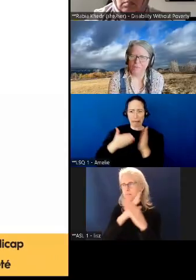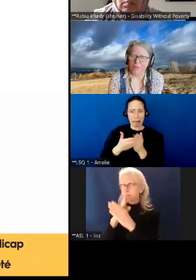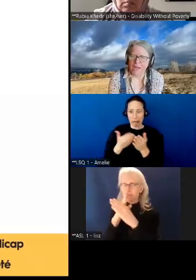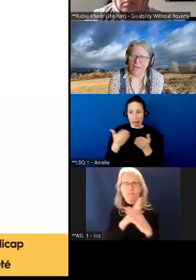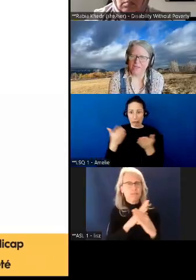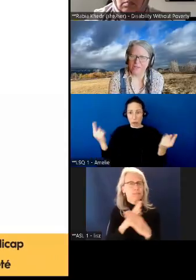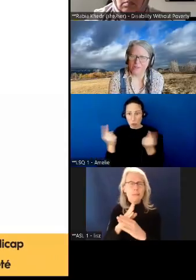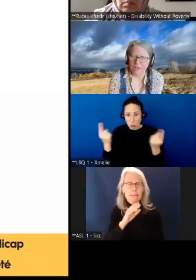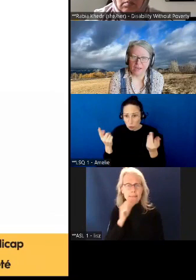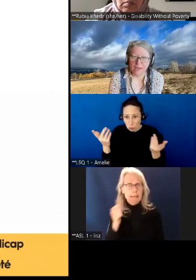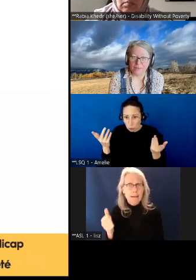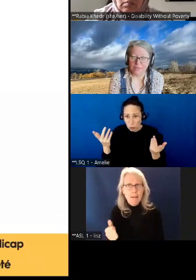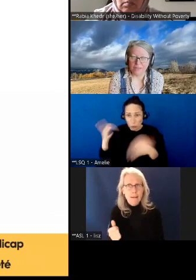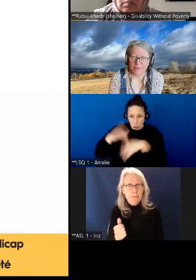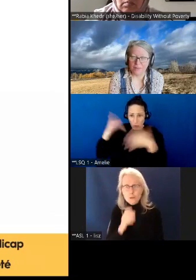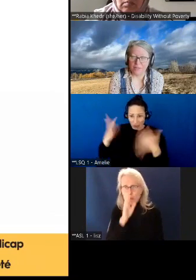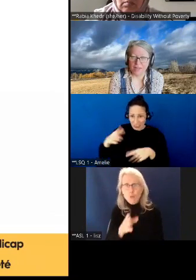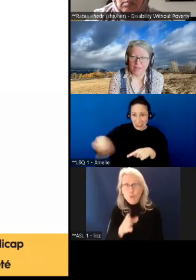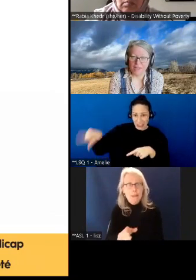vécu?